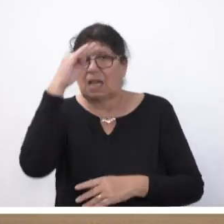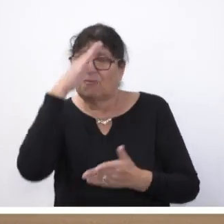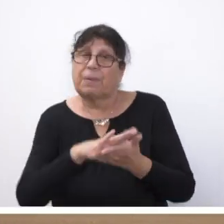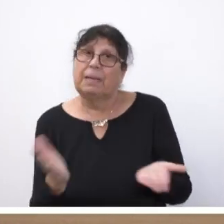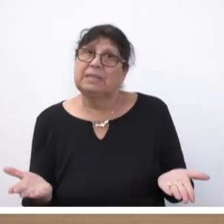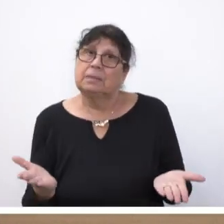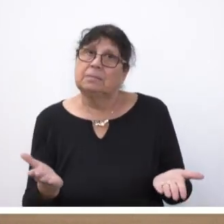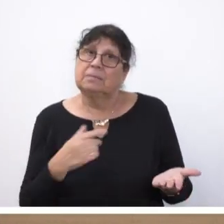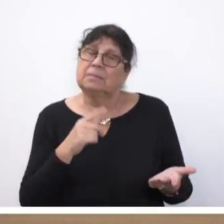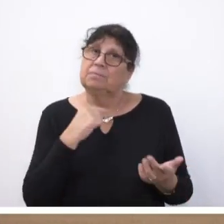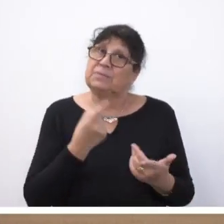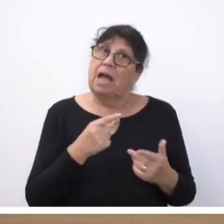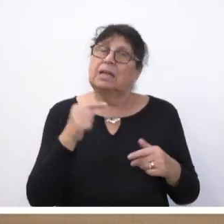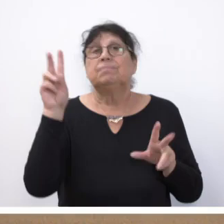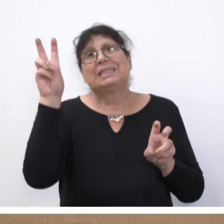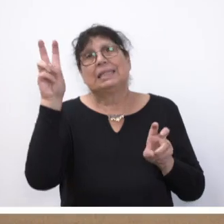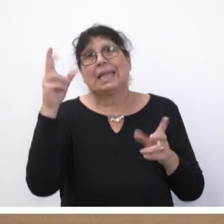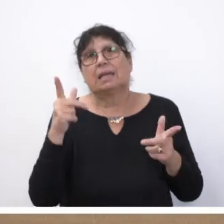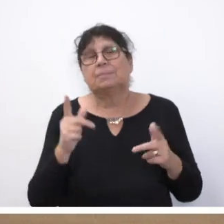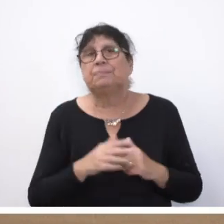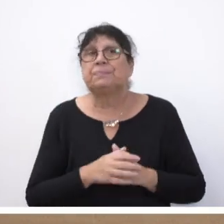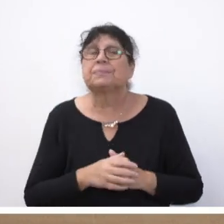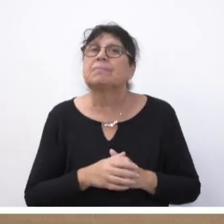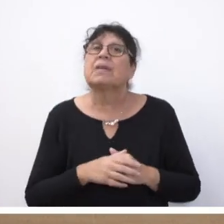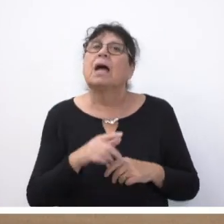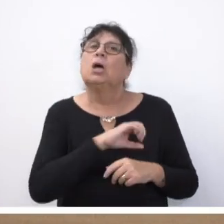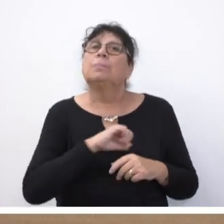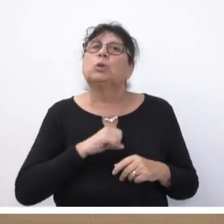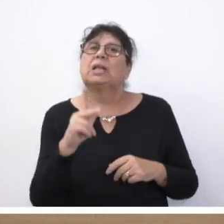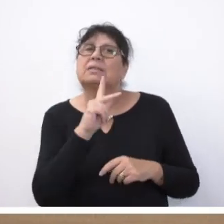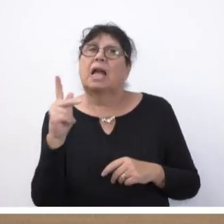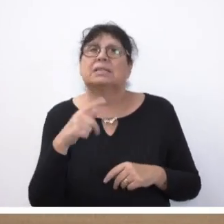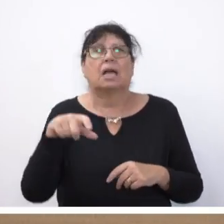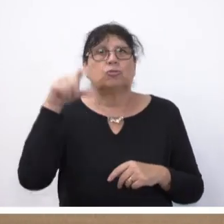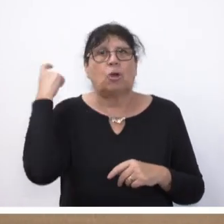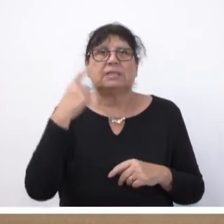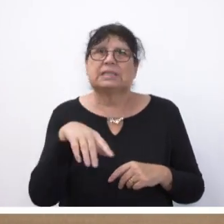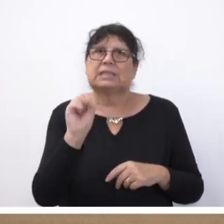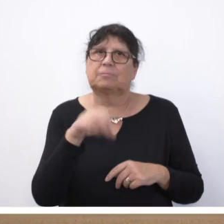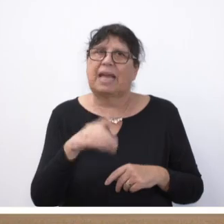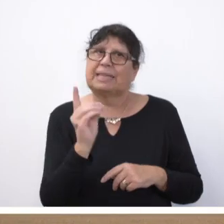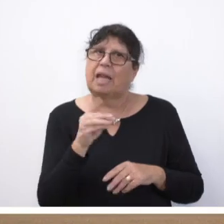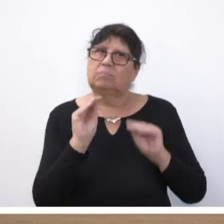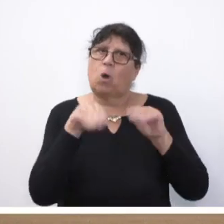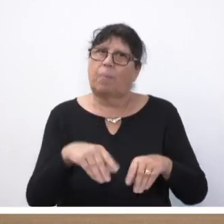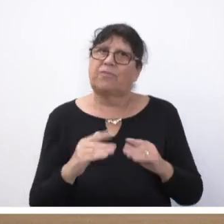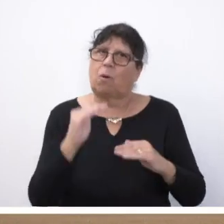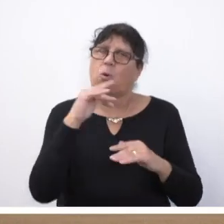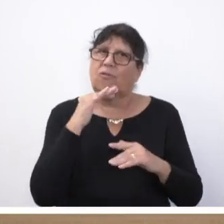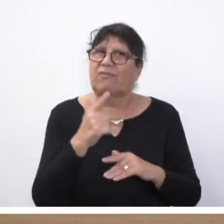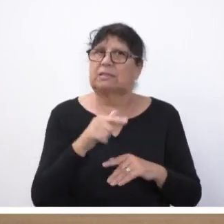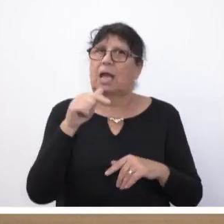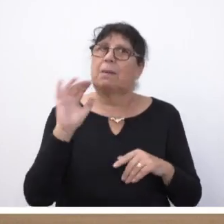Ich zitiere mit Erlaubnis der Präsidentin aus Zeit Online. Bundeskanzler Olaf Scholz, SPD, hat den Opfern des Hochwassers im Saarland seine Hilfe